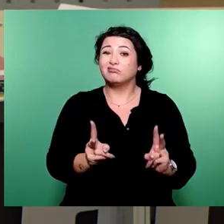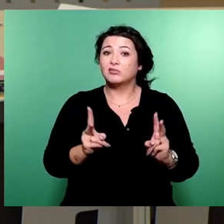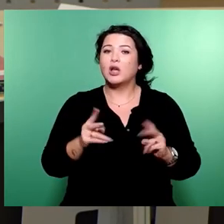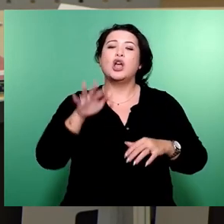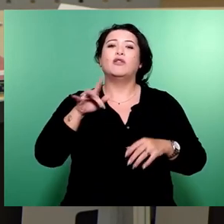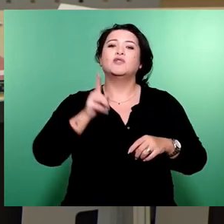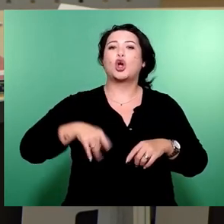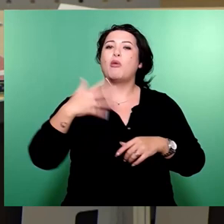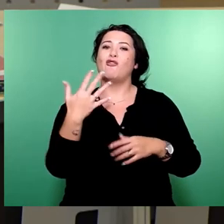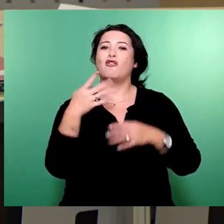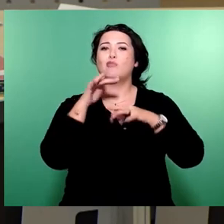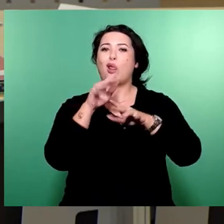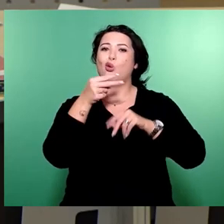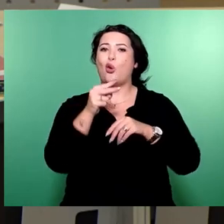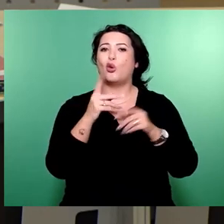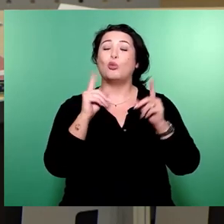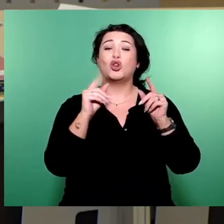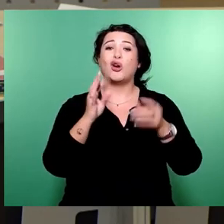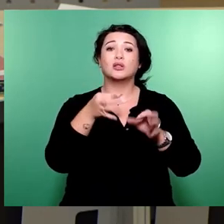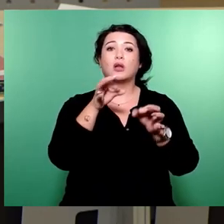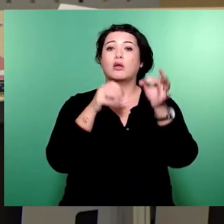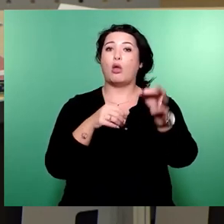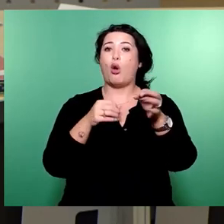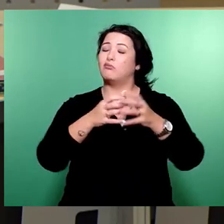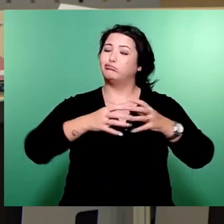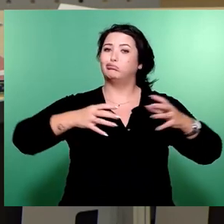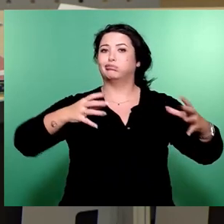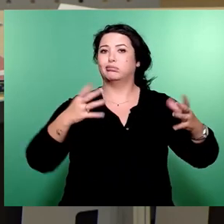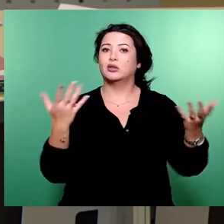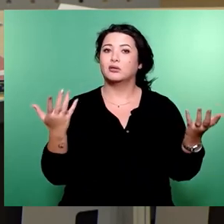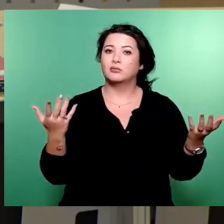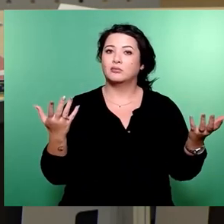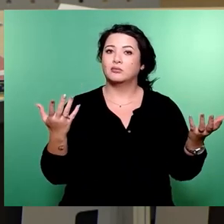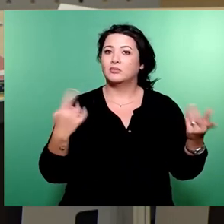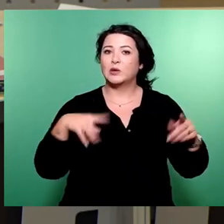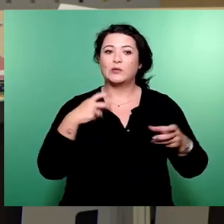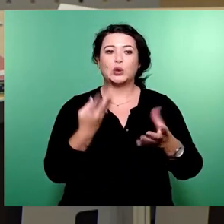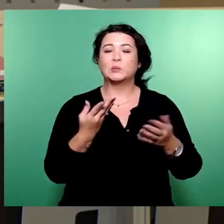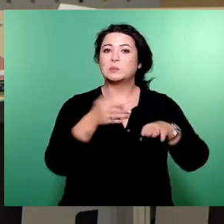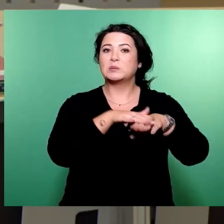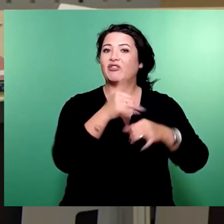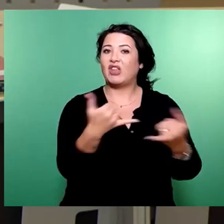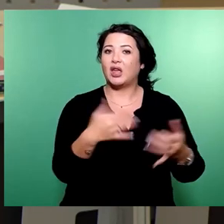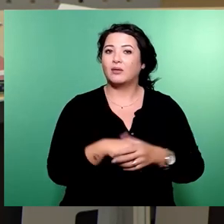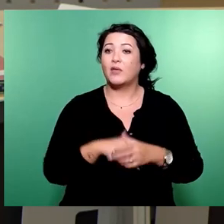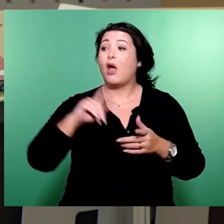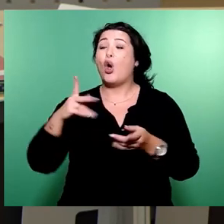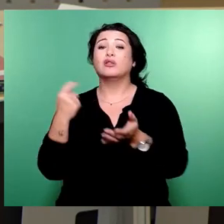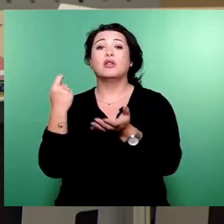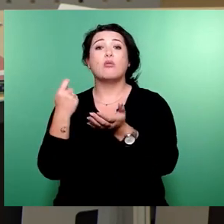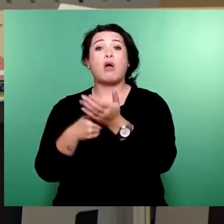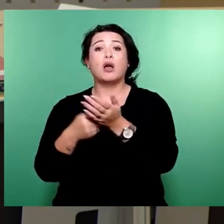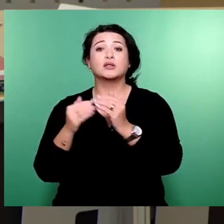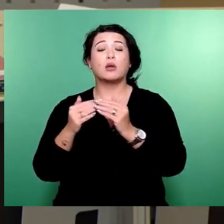Euro. Das Loch ist also größer als eingeräumt. Im Ergebnis werden ÖV-Kunden teurere Preise für schlechtere Qualität